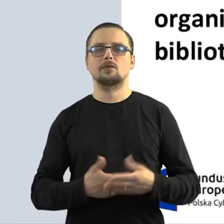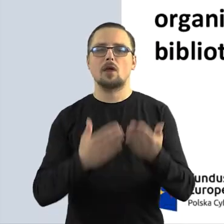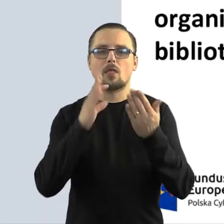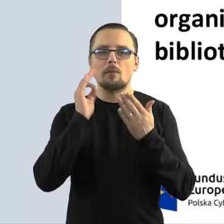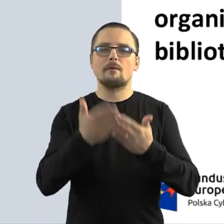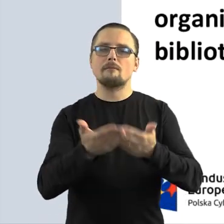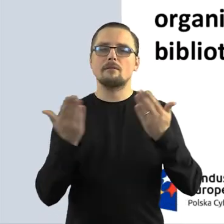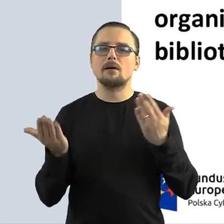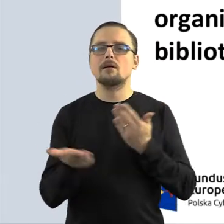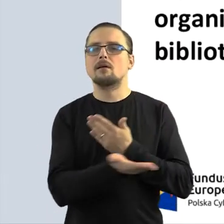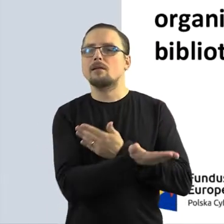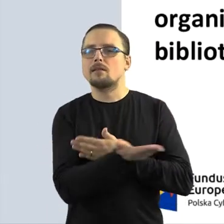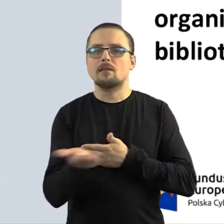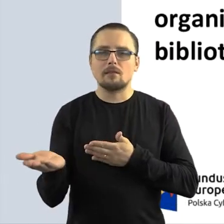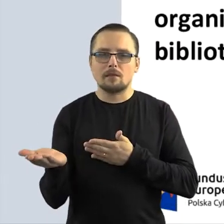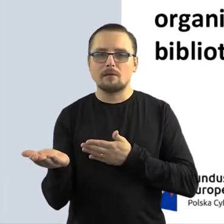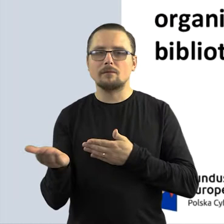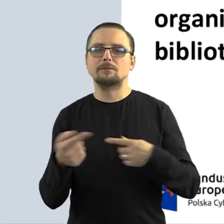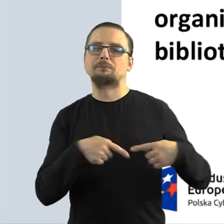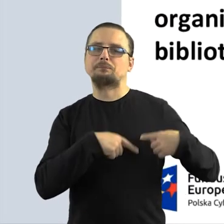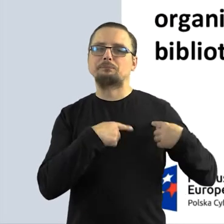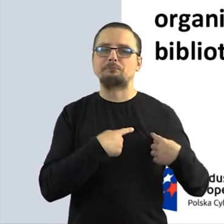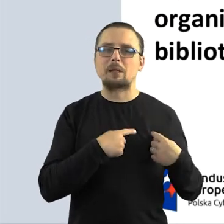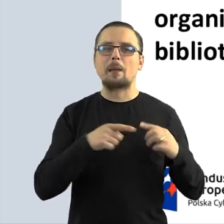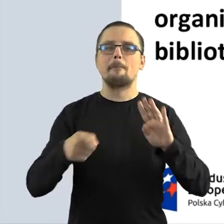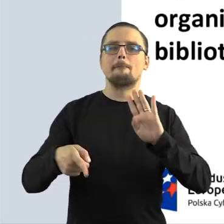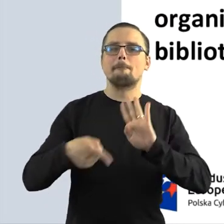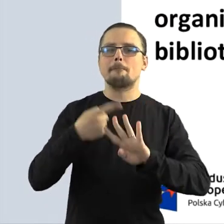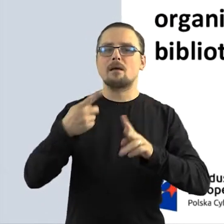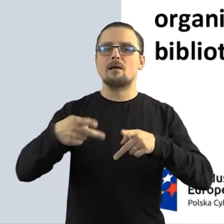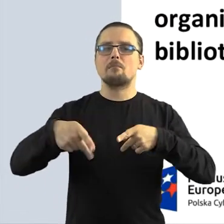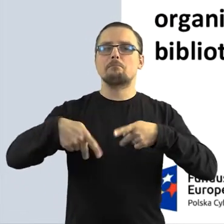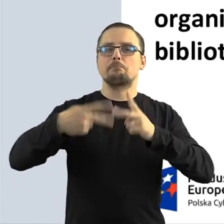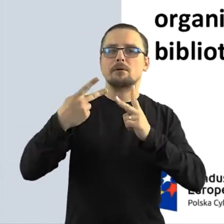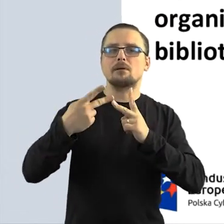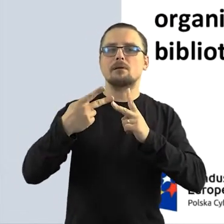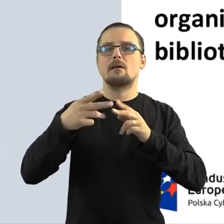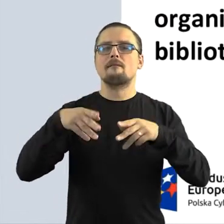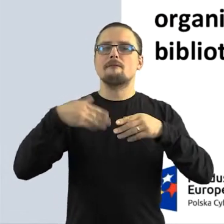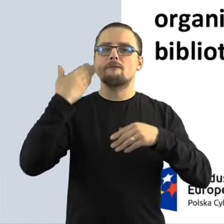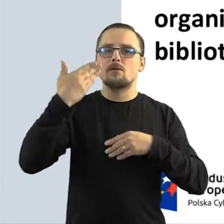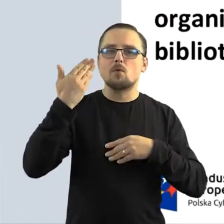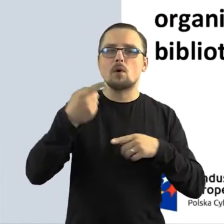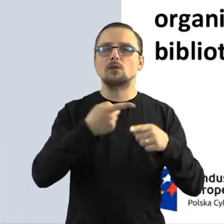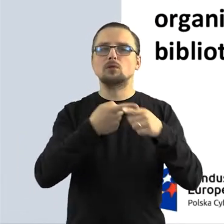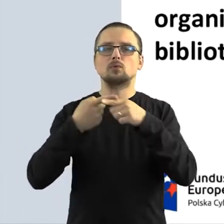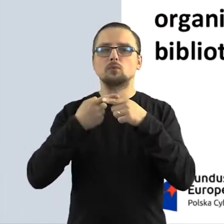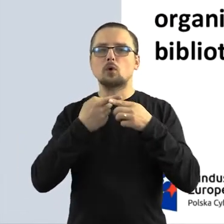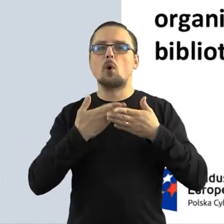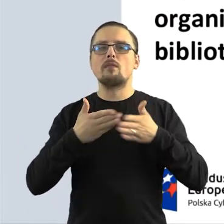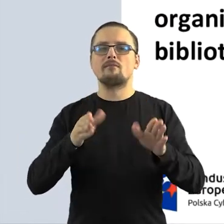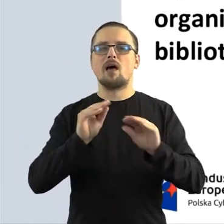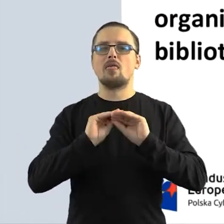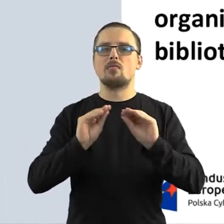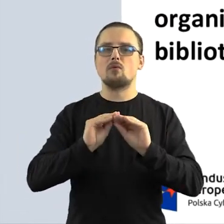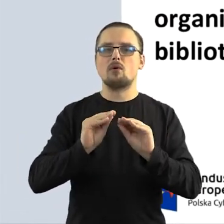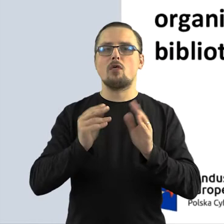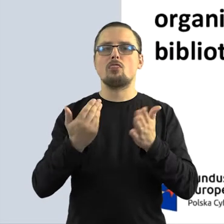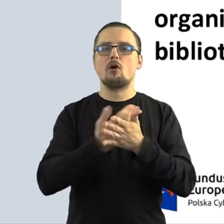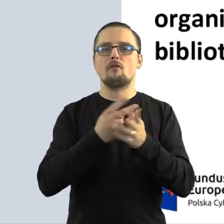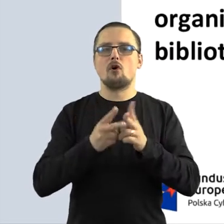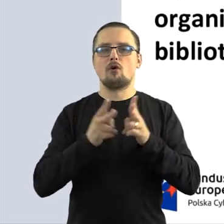Dzień dobry. Chciałabym serdecznie Państwa powitać na pierwszym webinarze Spółdzielni Otwartej Edukacji w Bibliotece w tym sezonie.